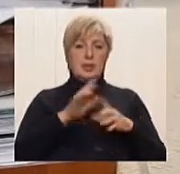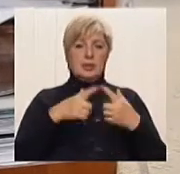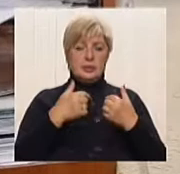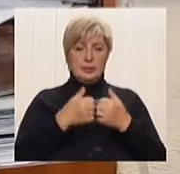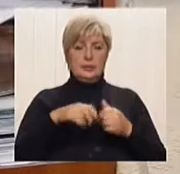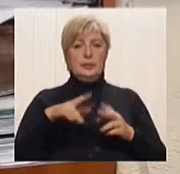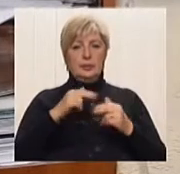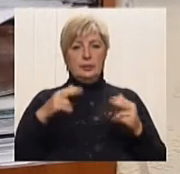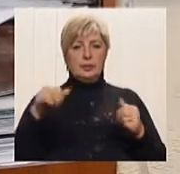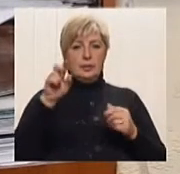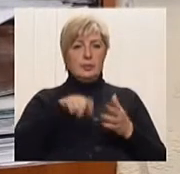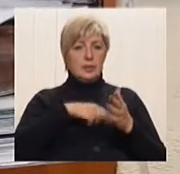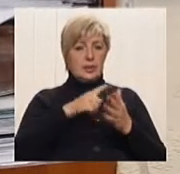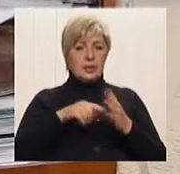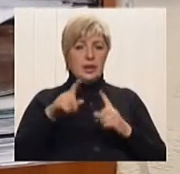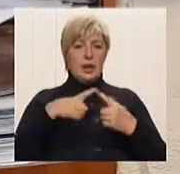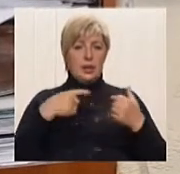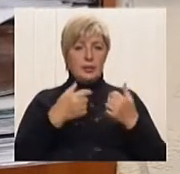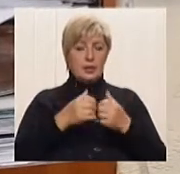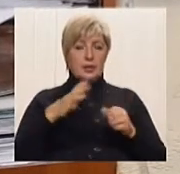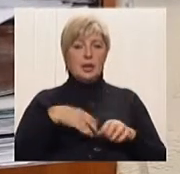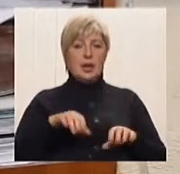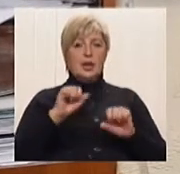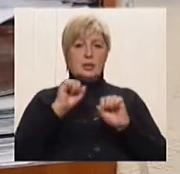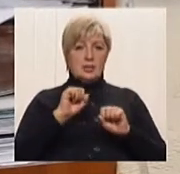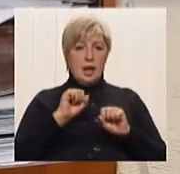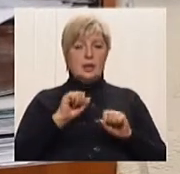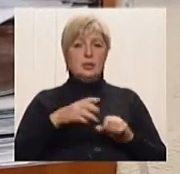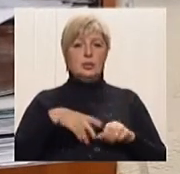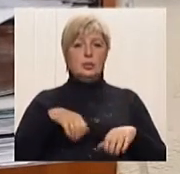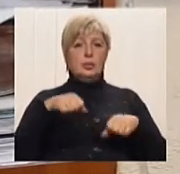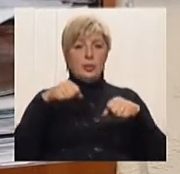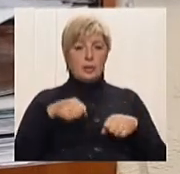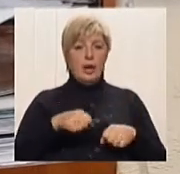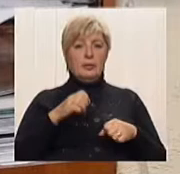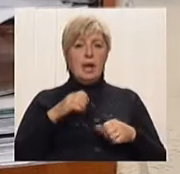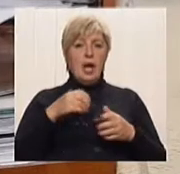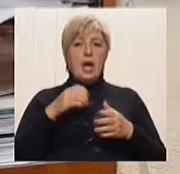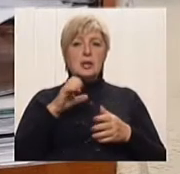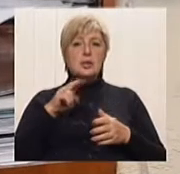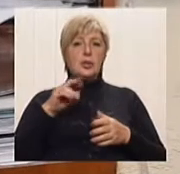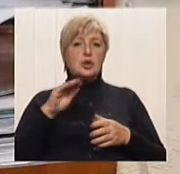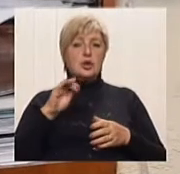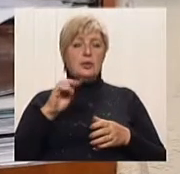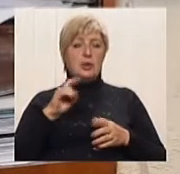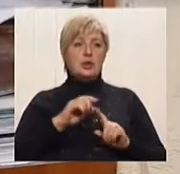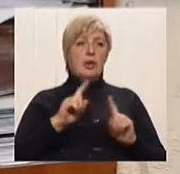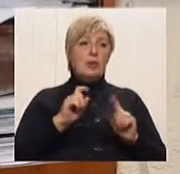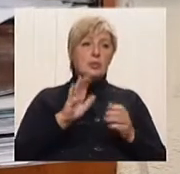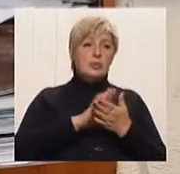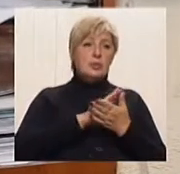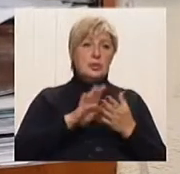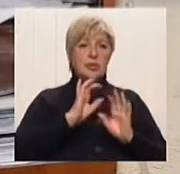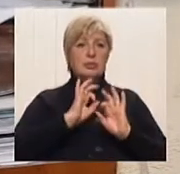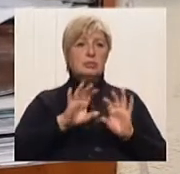міський комітет захисту прав споживачів. Для чого об'єдналися? Для надання безкоштовних правових